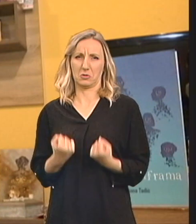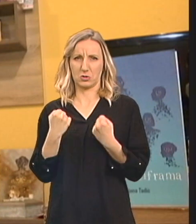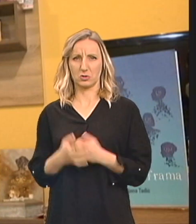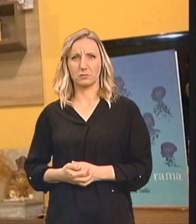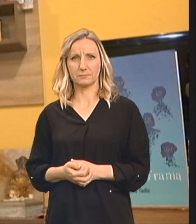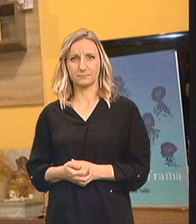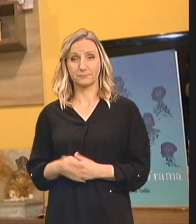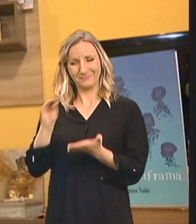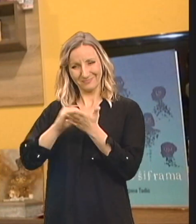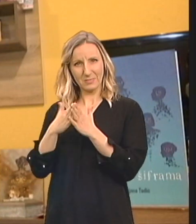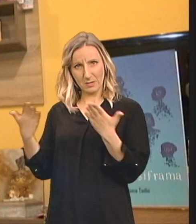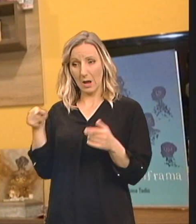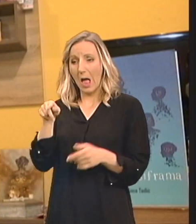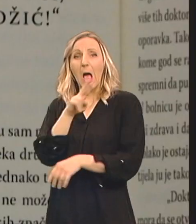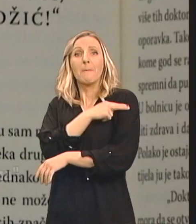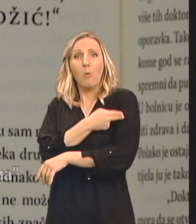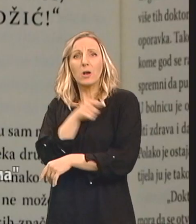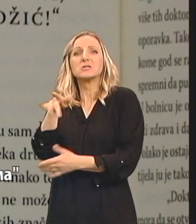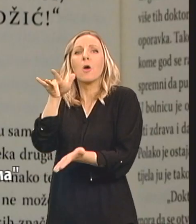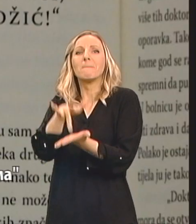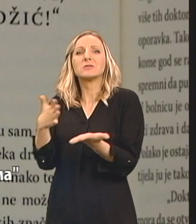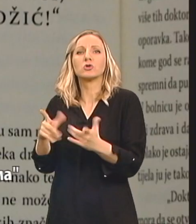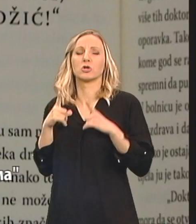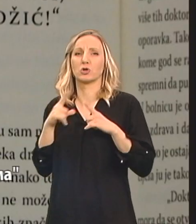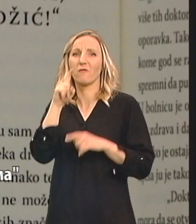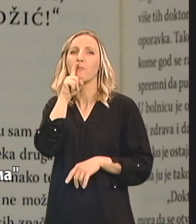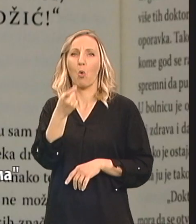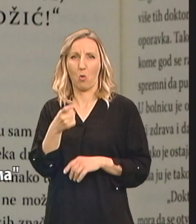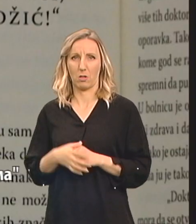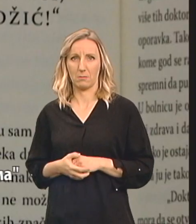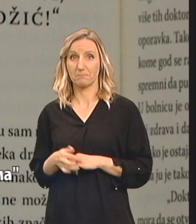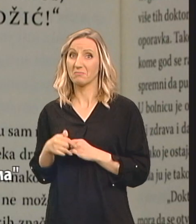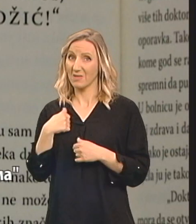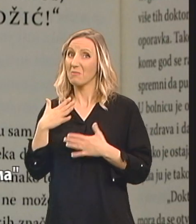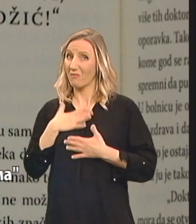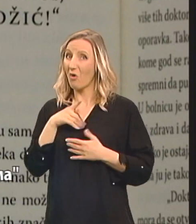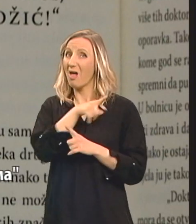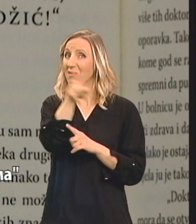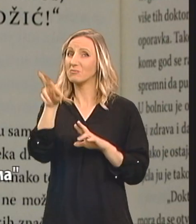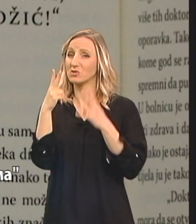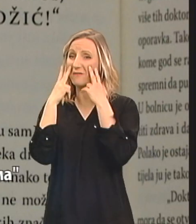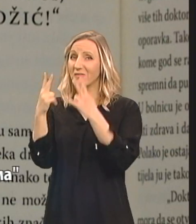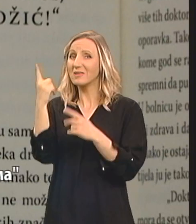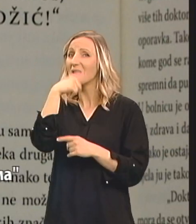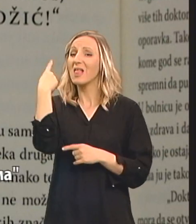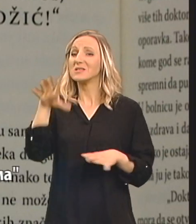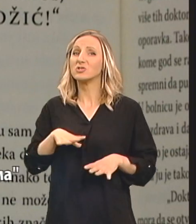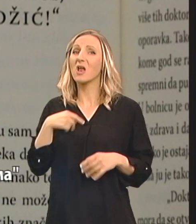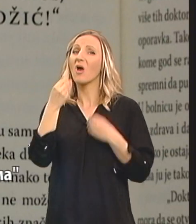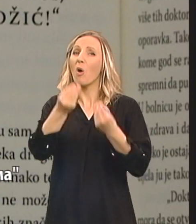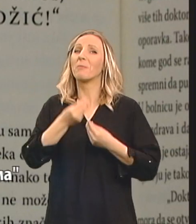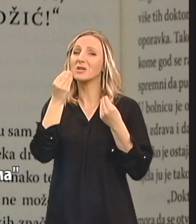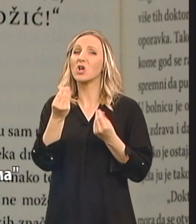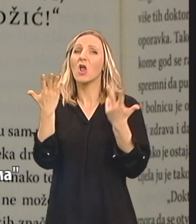Bolnica Mjesto gde stanuje bol Voljela bih Kada biste mogli vidjeti lice žene Koja govori da osam